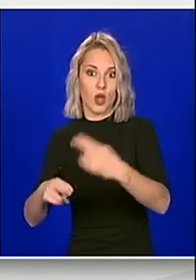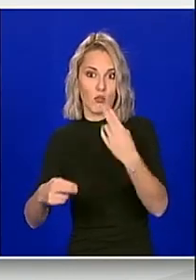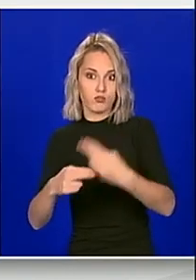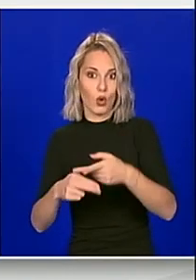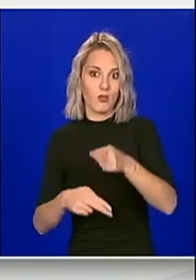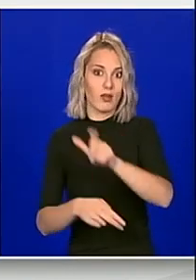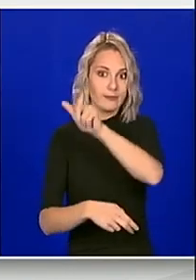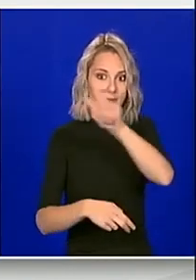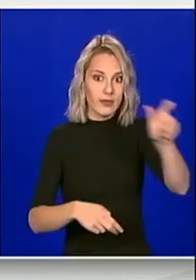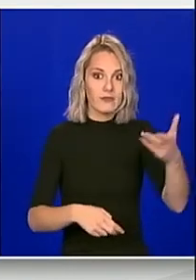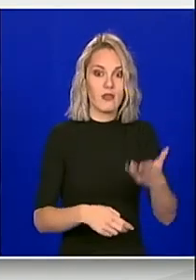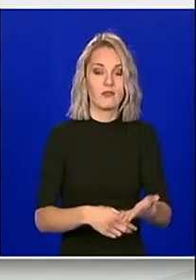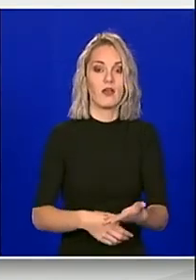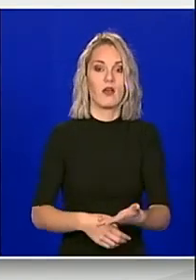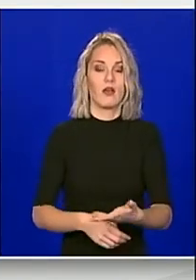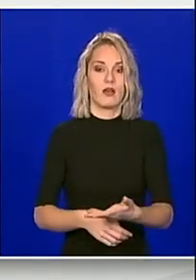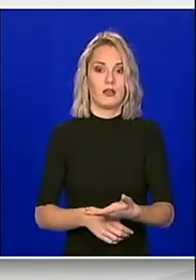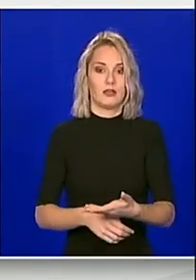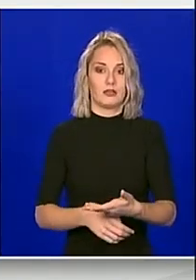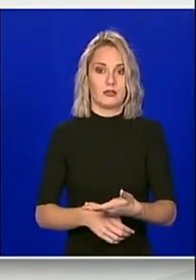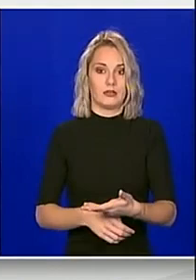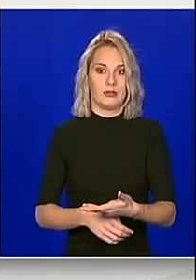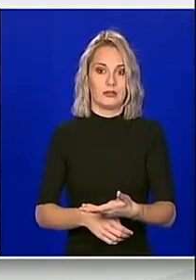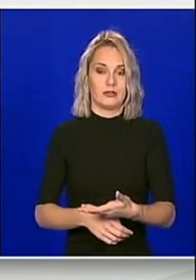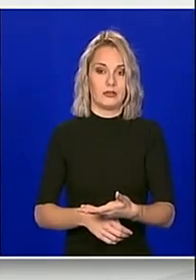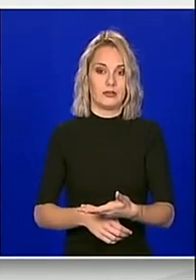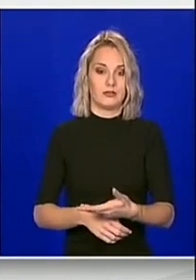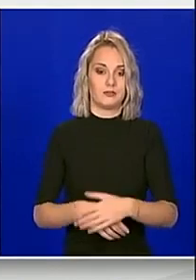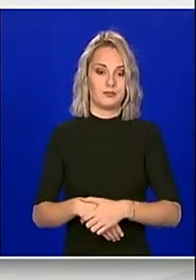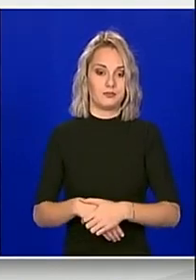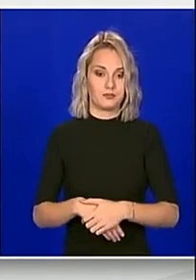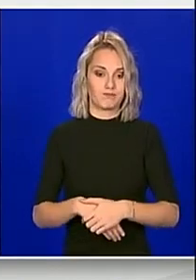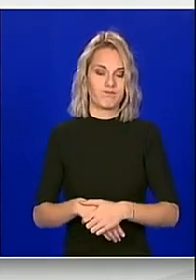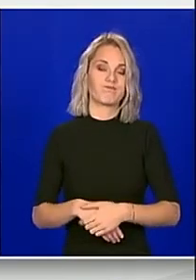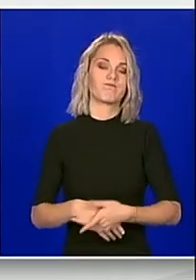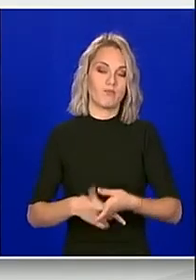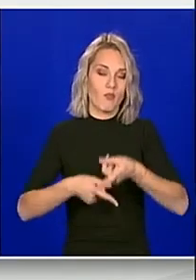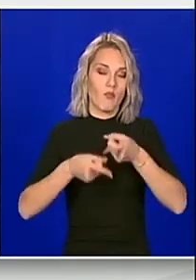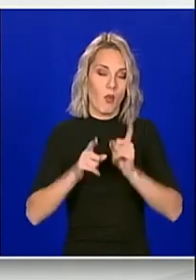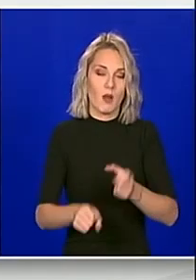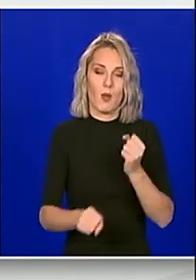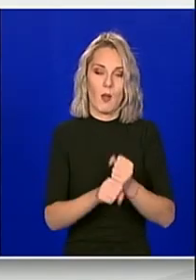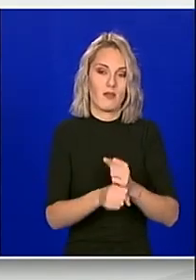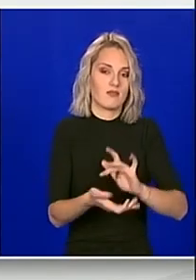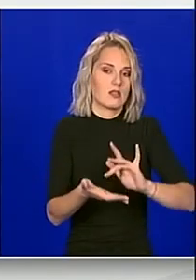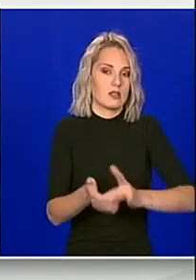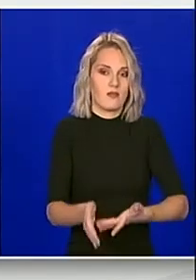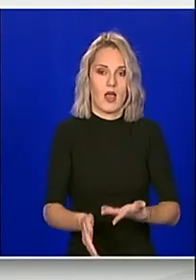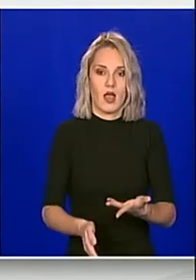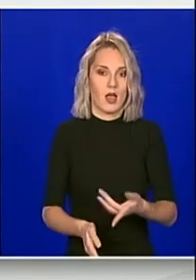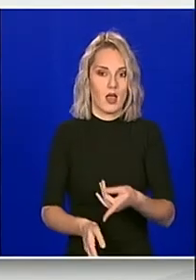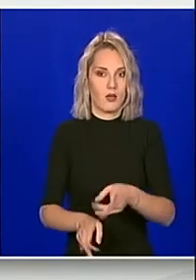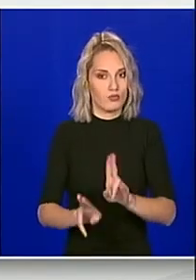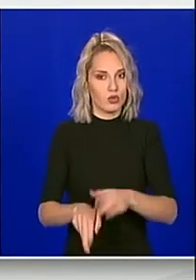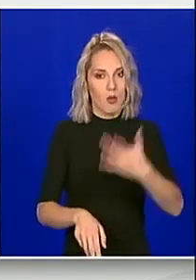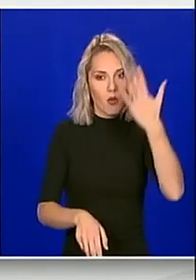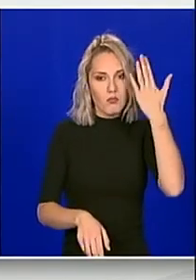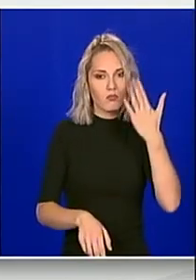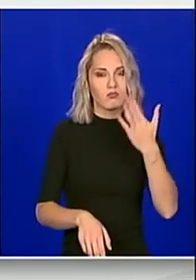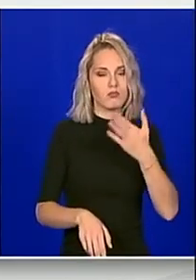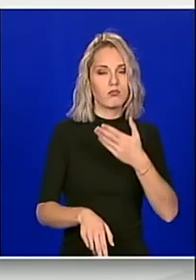i dalje rastu, odnosno moramo učiniti sve kako bi se održala